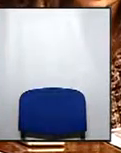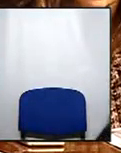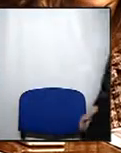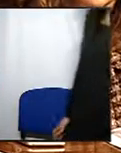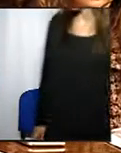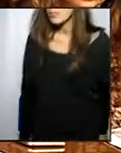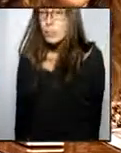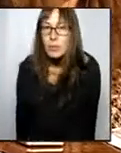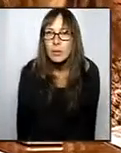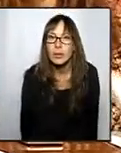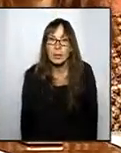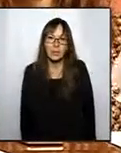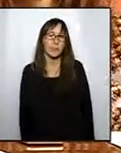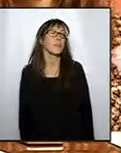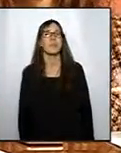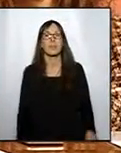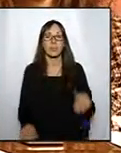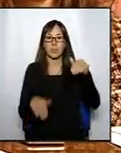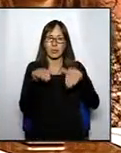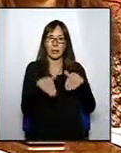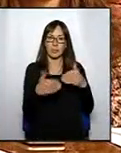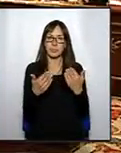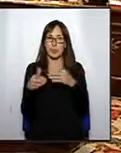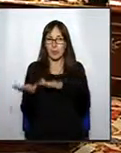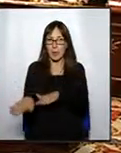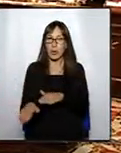Passem a votació. Vots a favor de la moció.